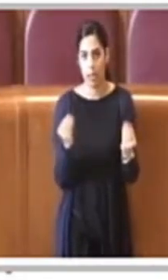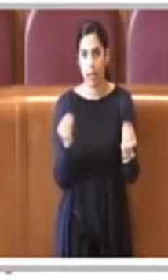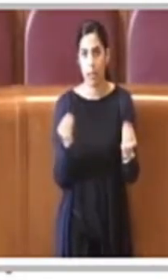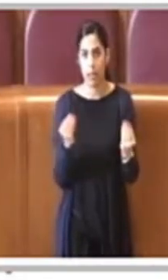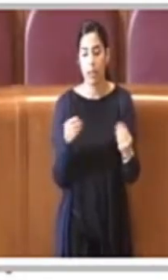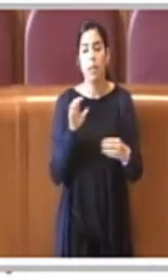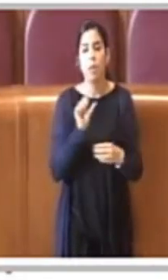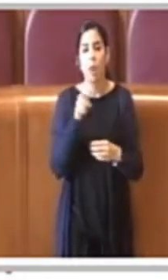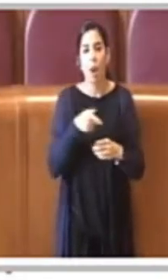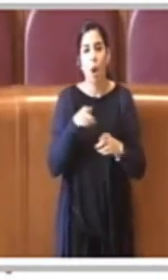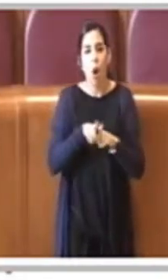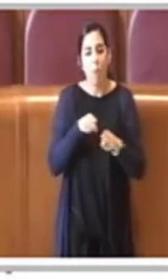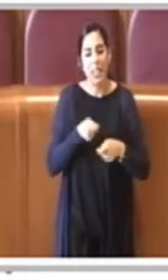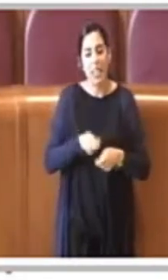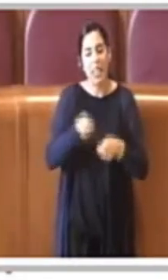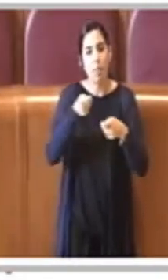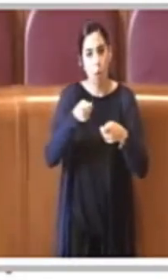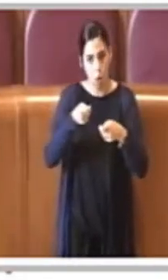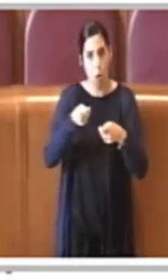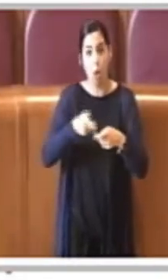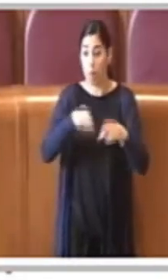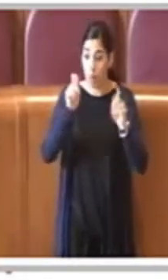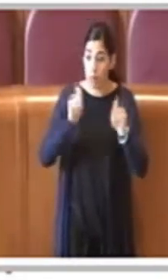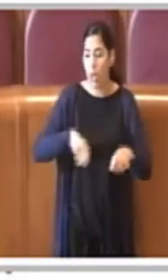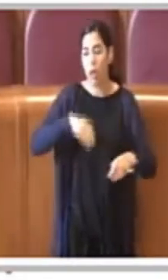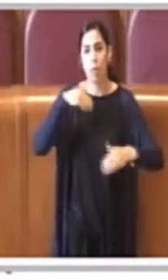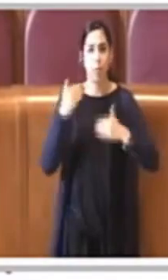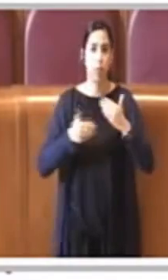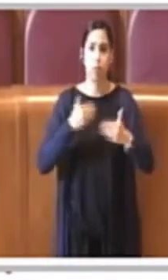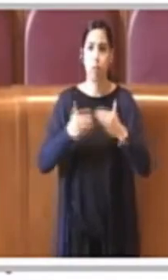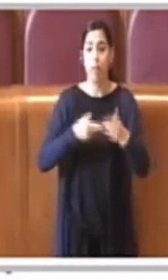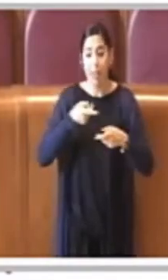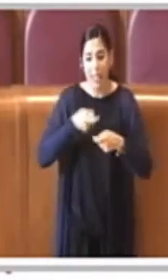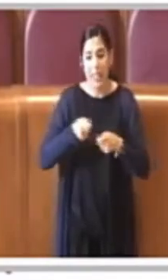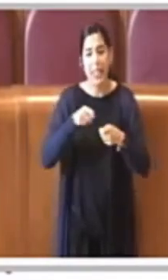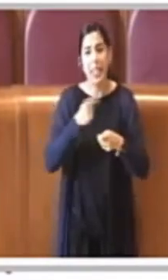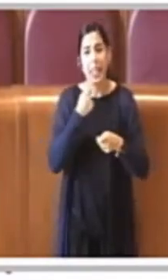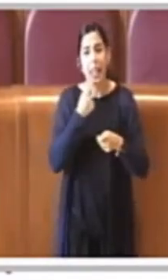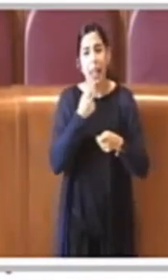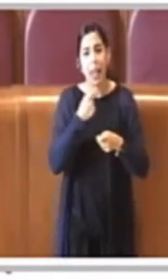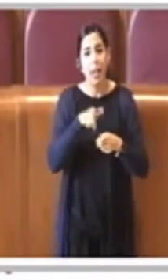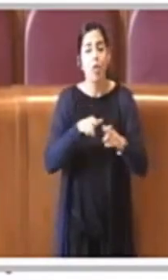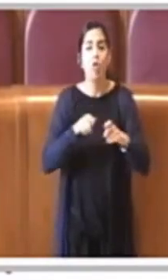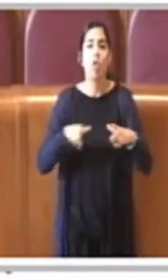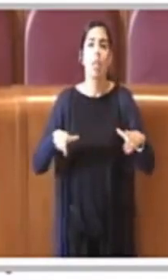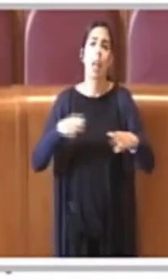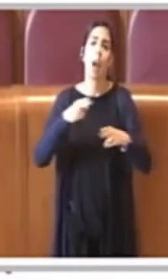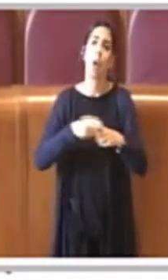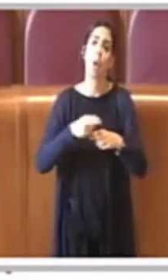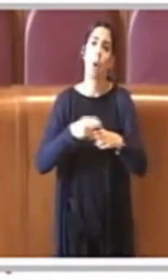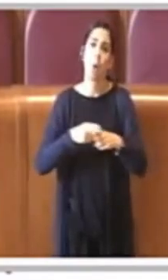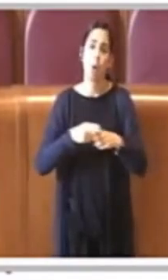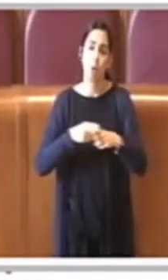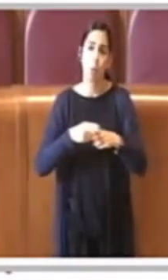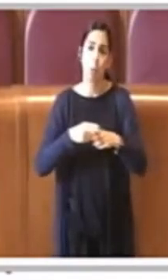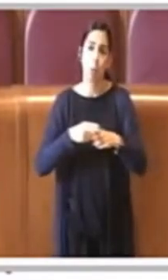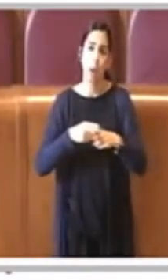impulso che vogliamo dare alla città di Roma per non in qualche modo